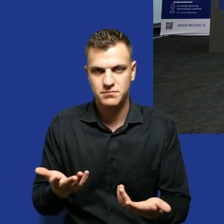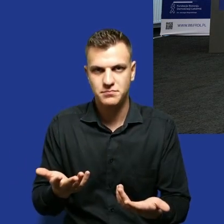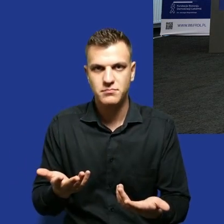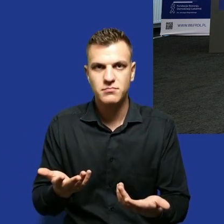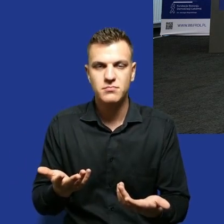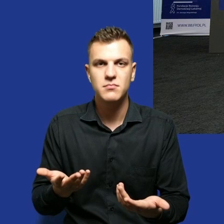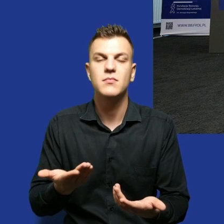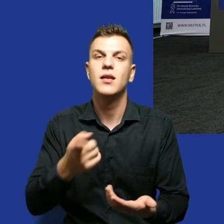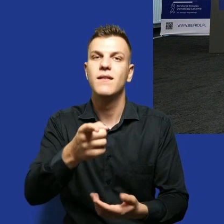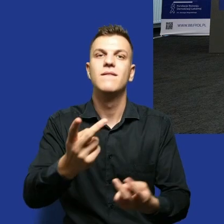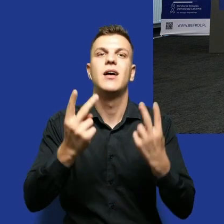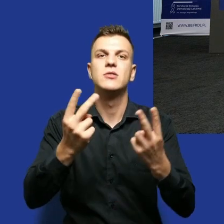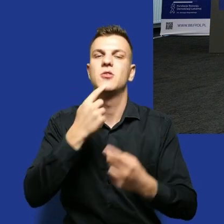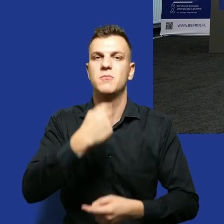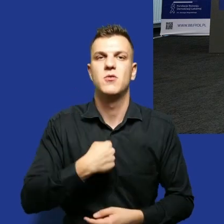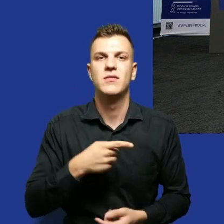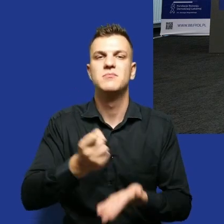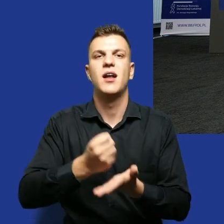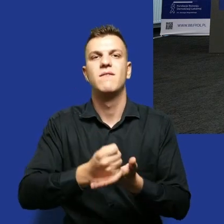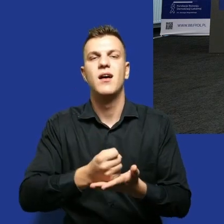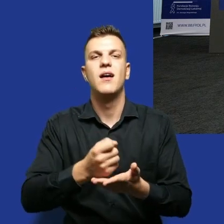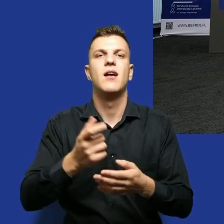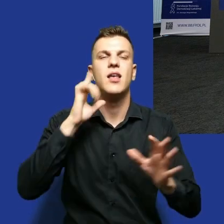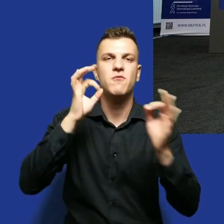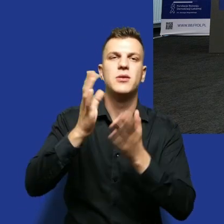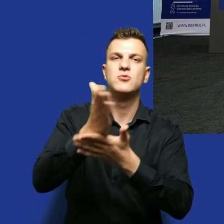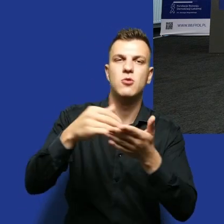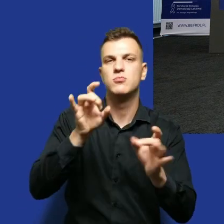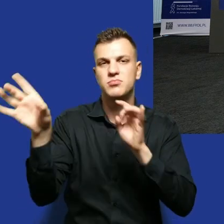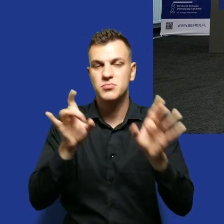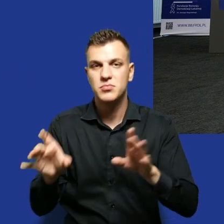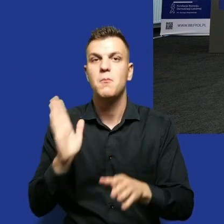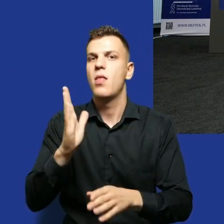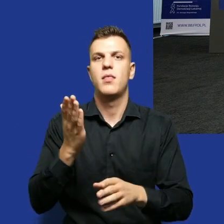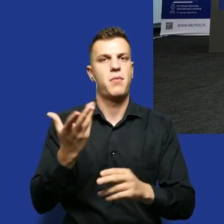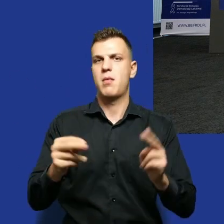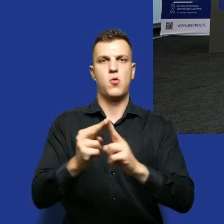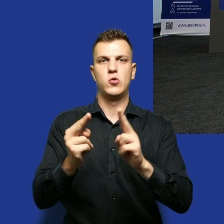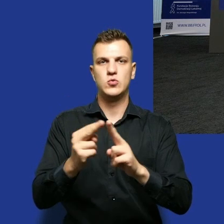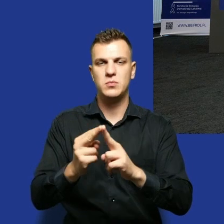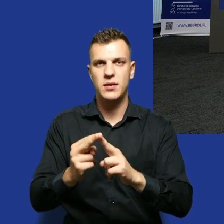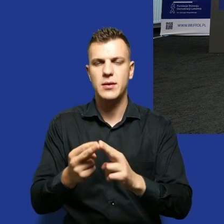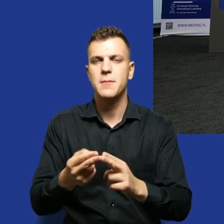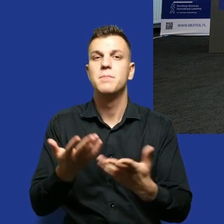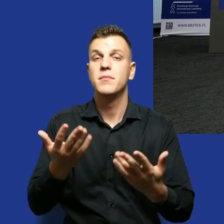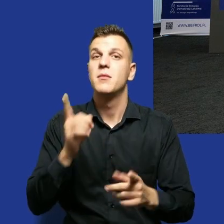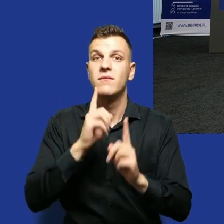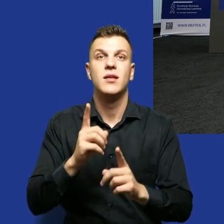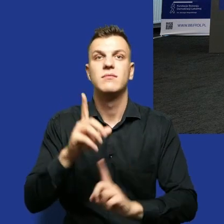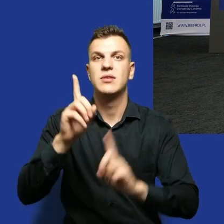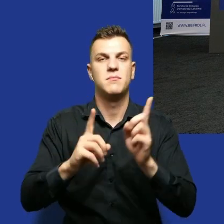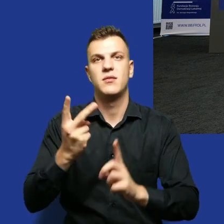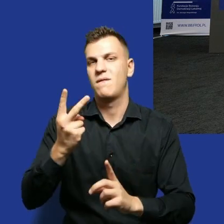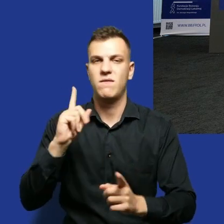Bardzo ważną rzecz, którą poruszyłeś, to jest kwestia tych manipulacji i nieporozumień, dlatego, że w dwie strony obrywamy